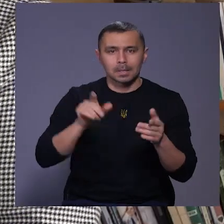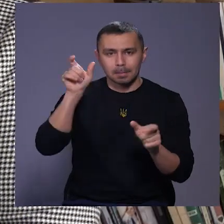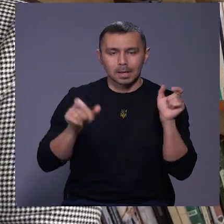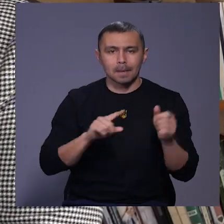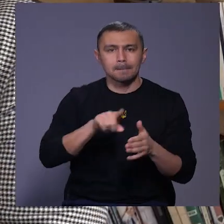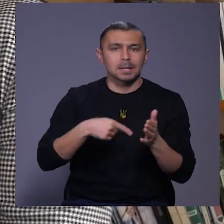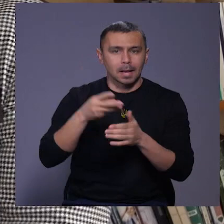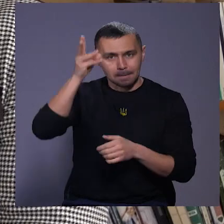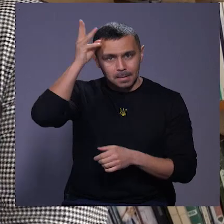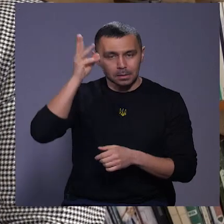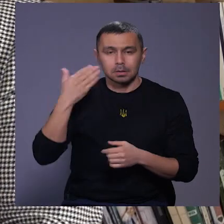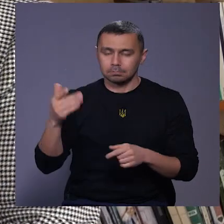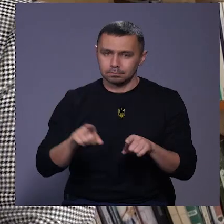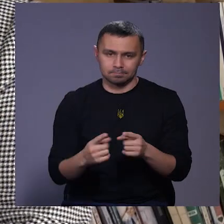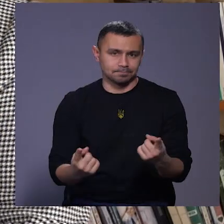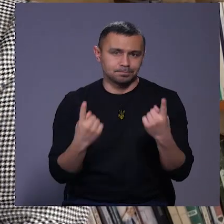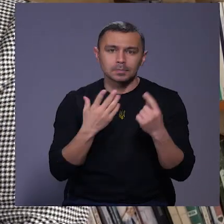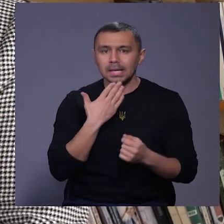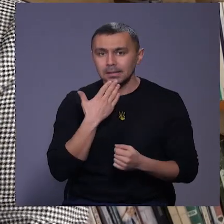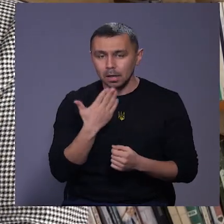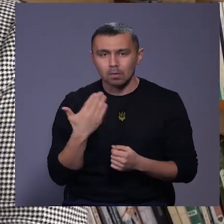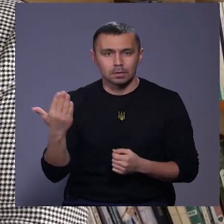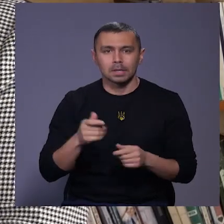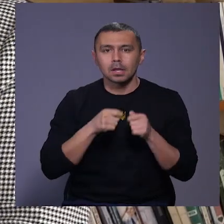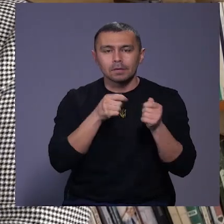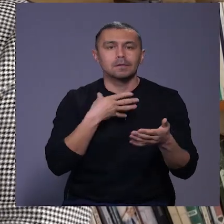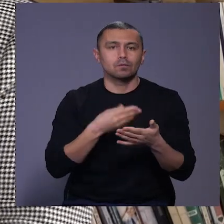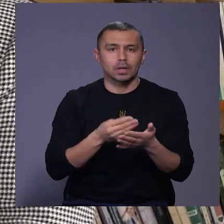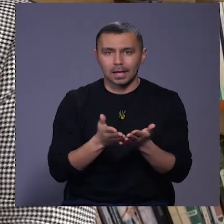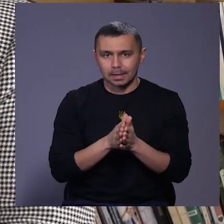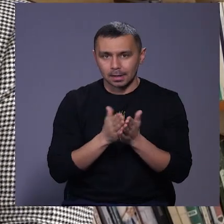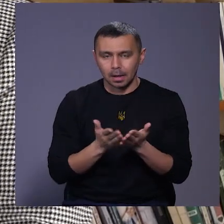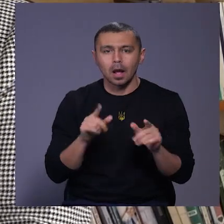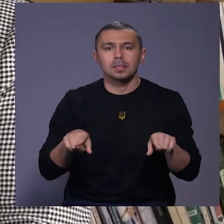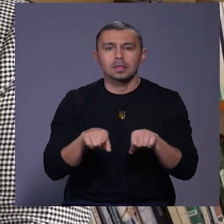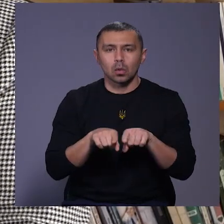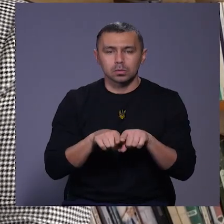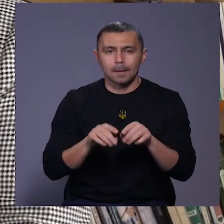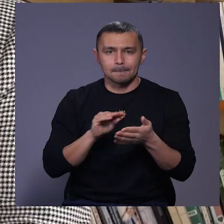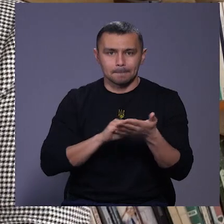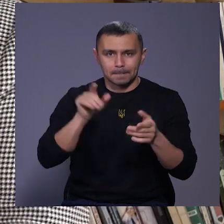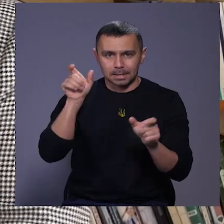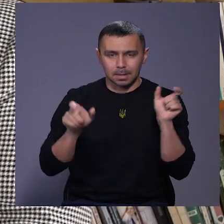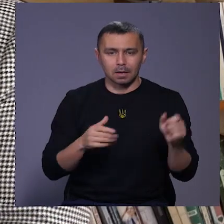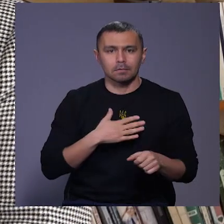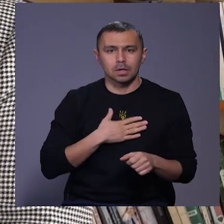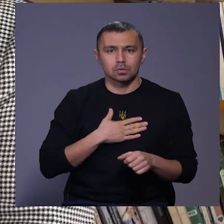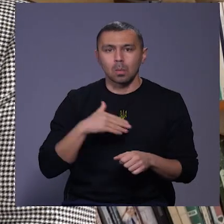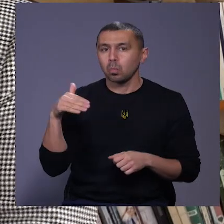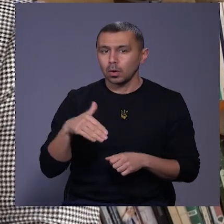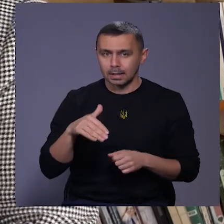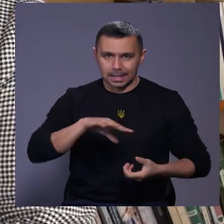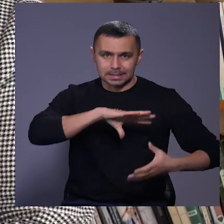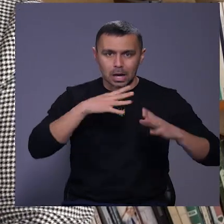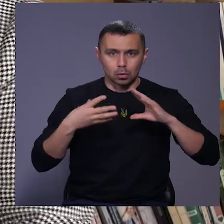Хмельницького, за що їм також велика дяка. Вони дарували свої книги, а також письменників нашого поділля